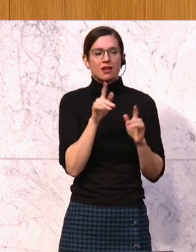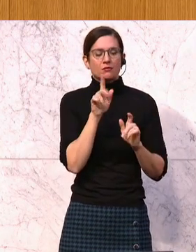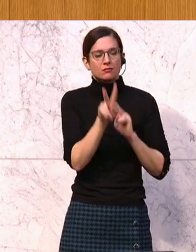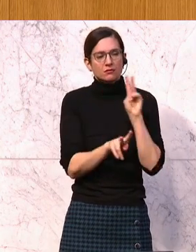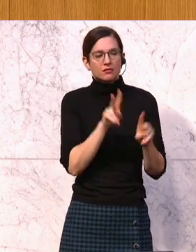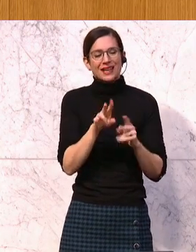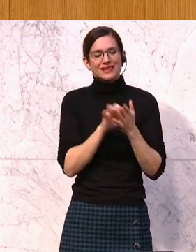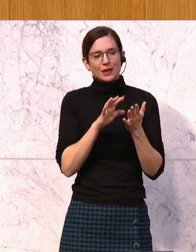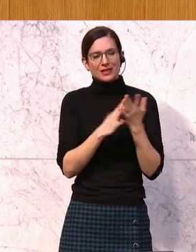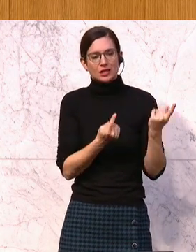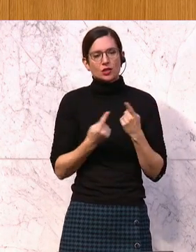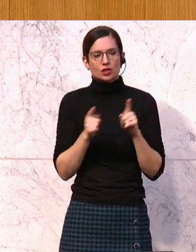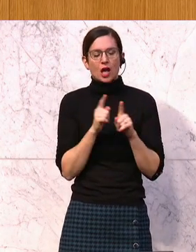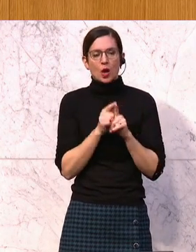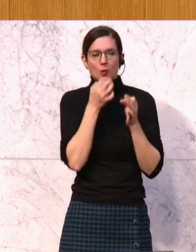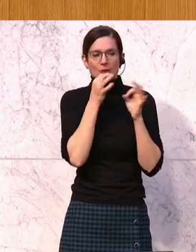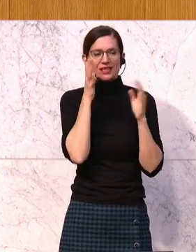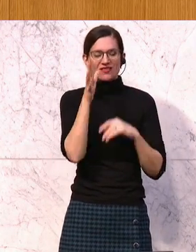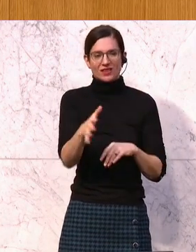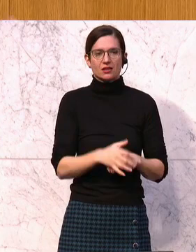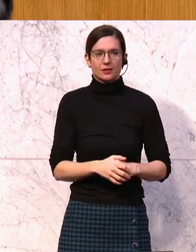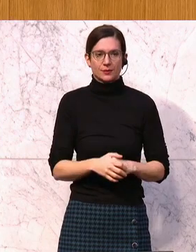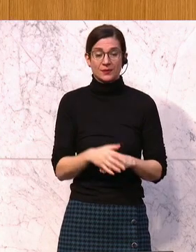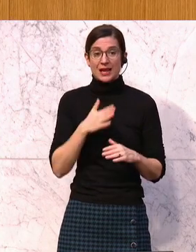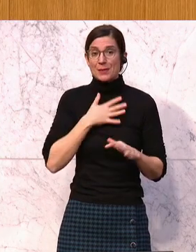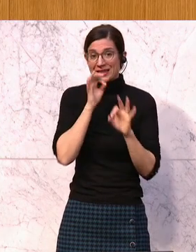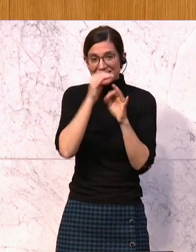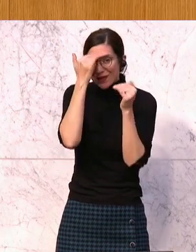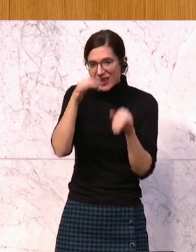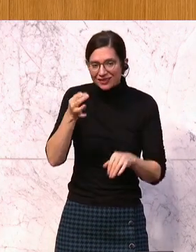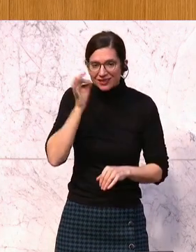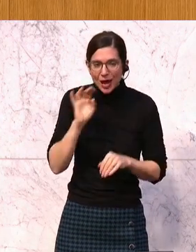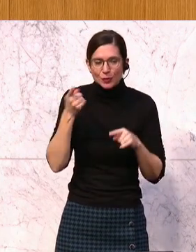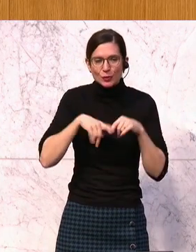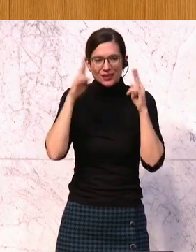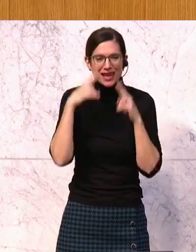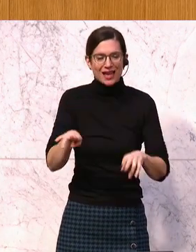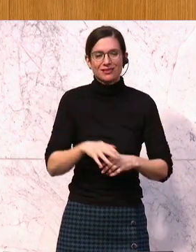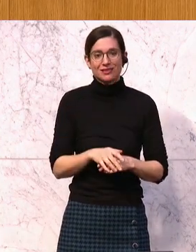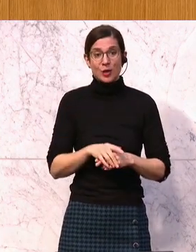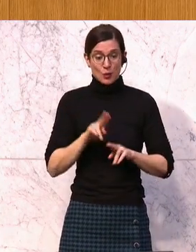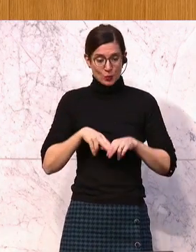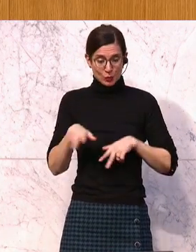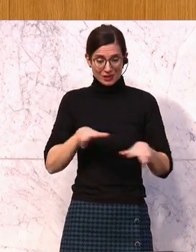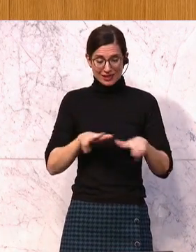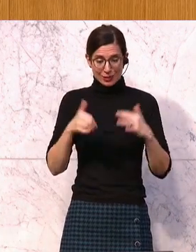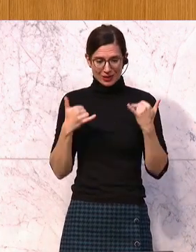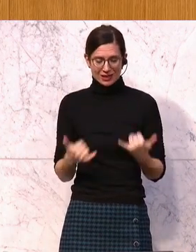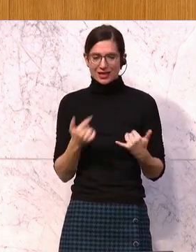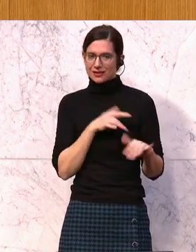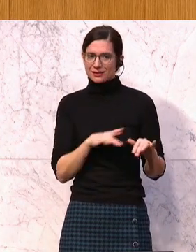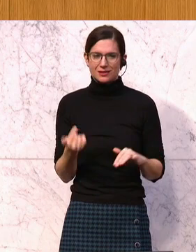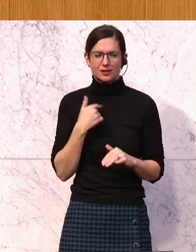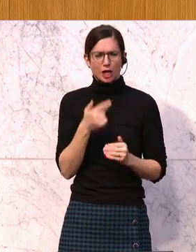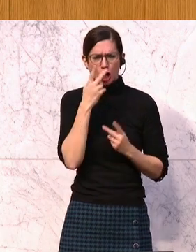Terminsituation deutlich entspannen. Meine sehr geehrten Damen und Herren, unsere Bundesregierung stellt die